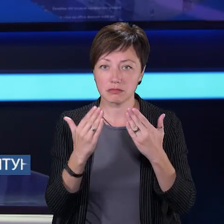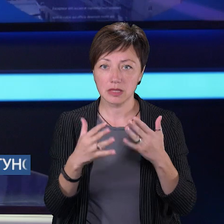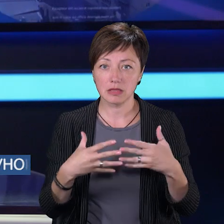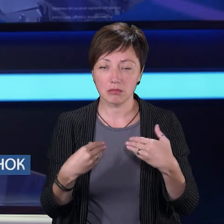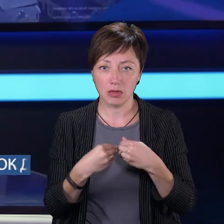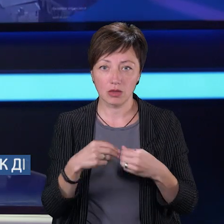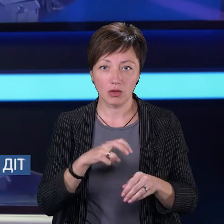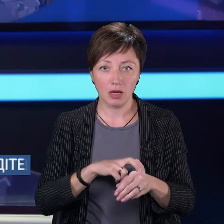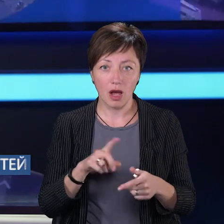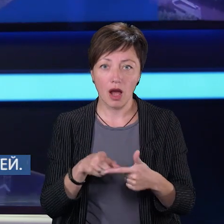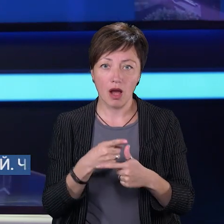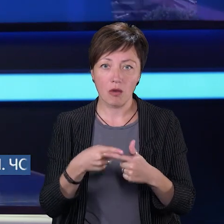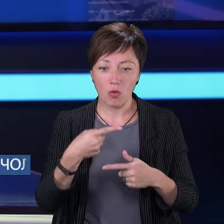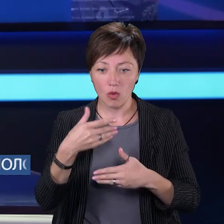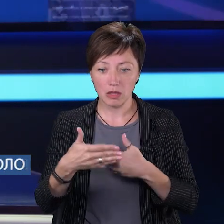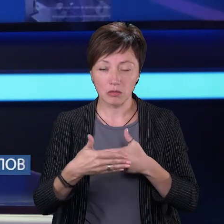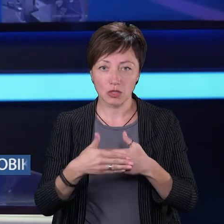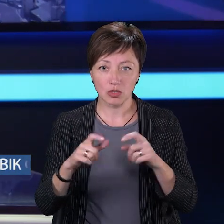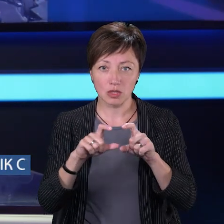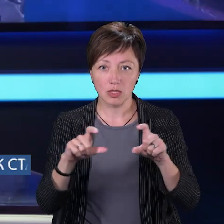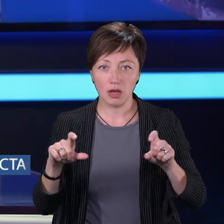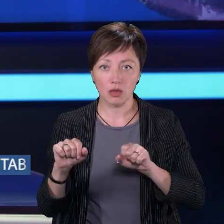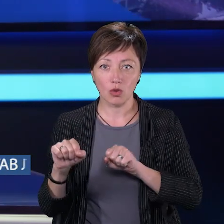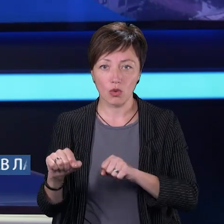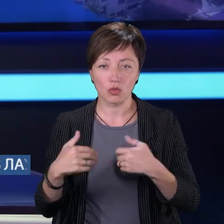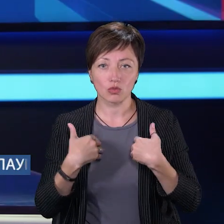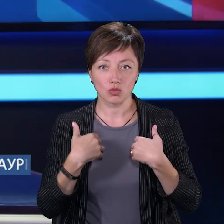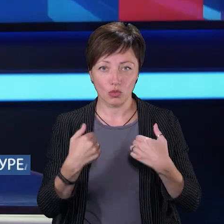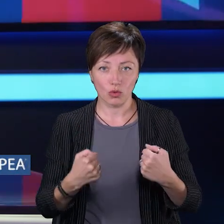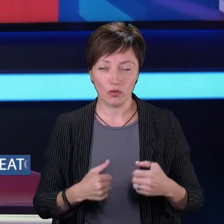сімейного лікаря або до найближчого закладу охорони здоров'я.